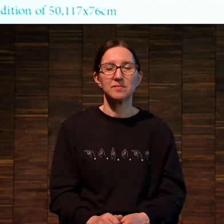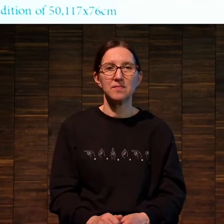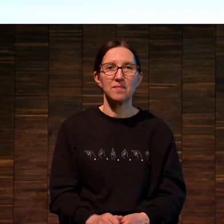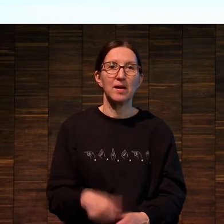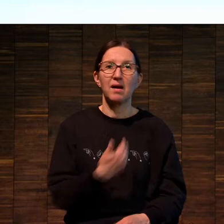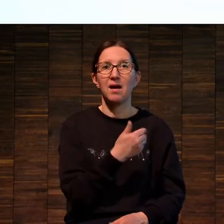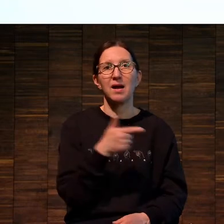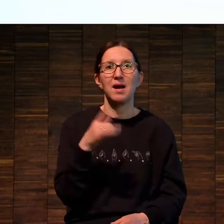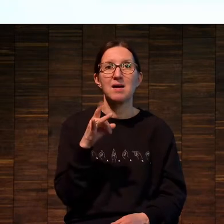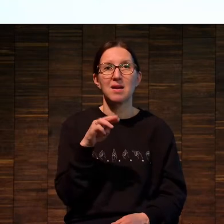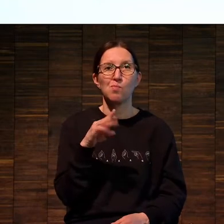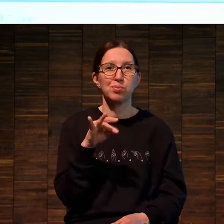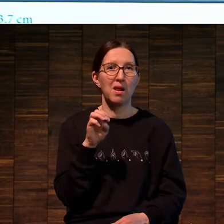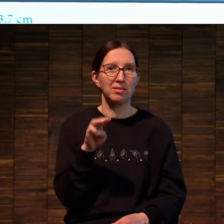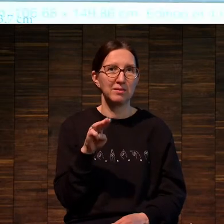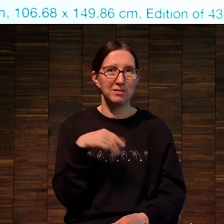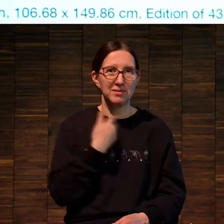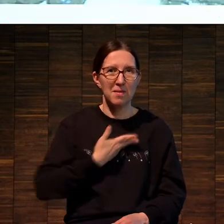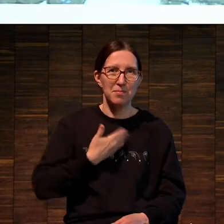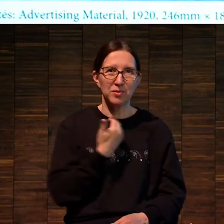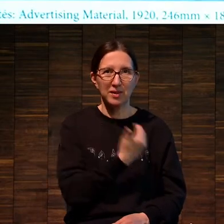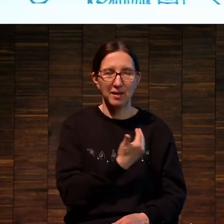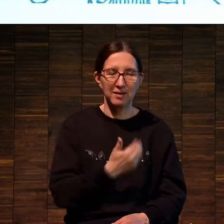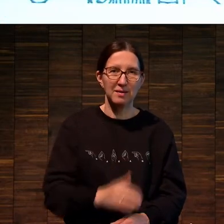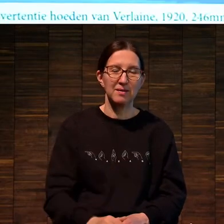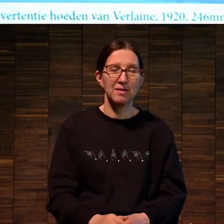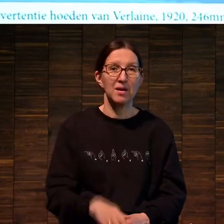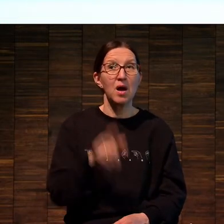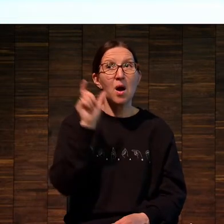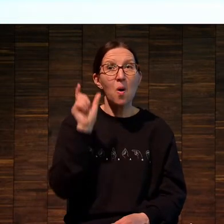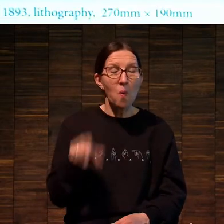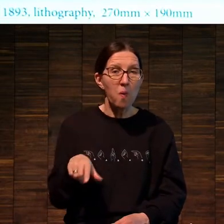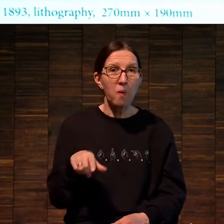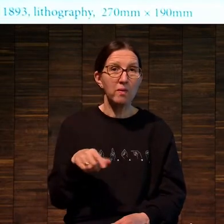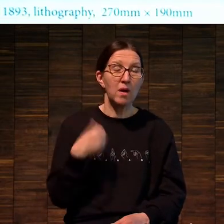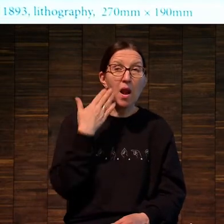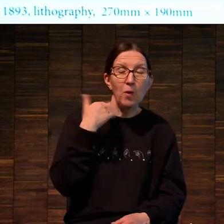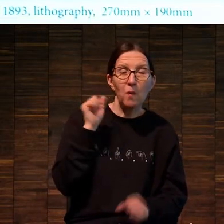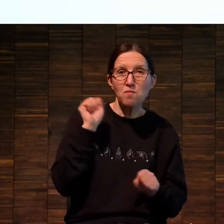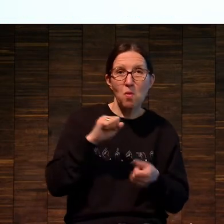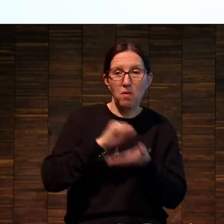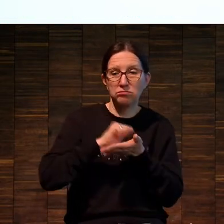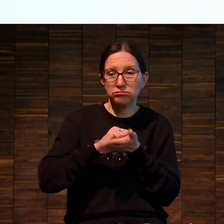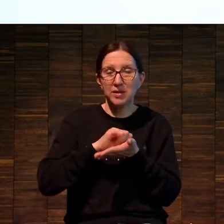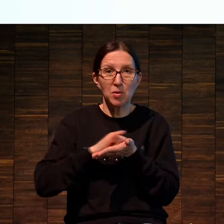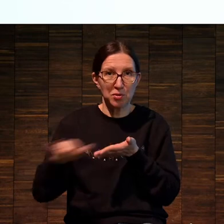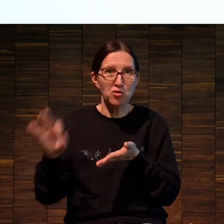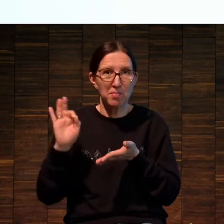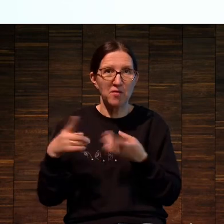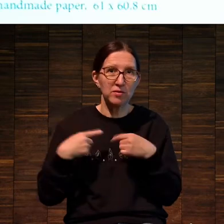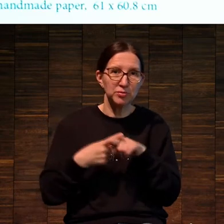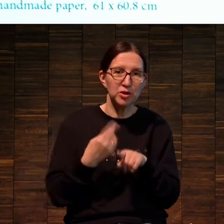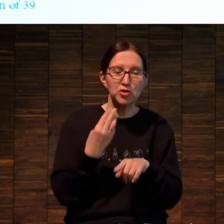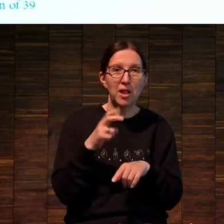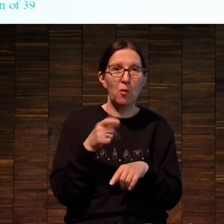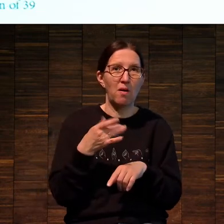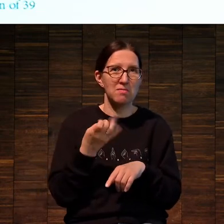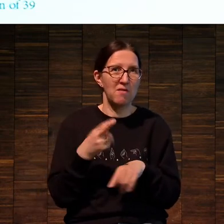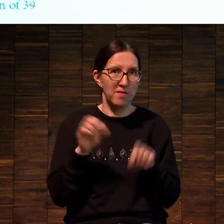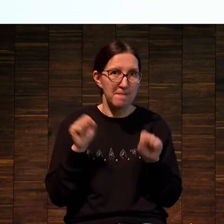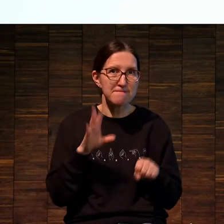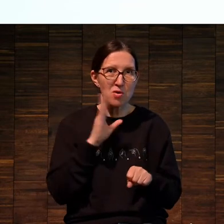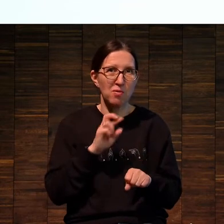Рембрандта... Он же запросто мог напечатать их в технике шелкографии.